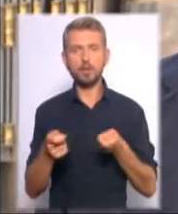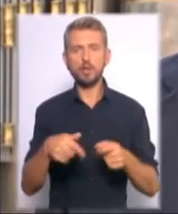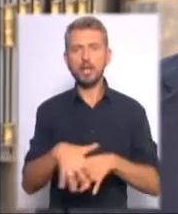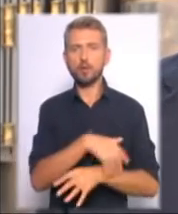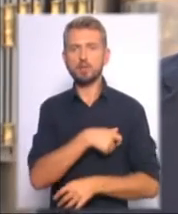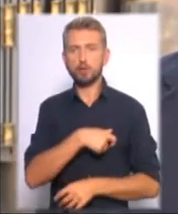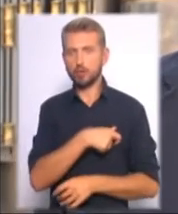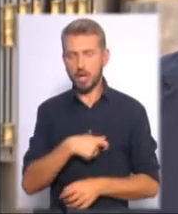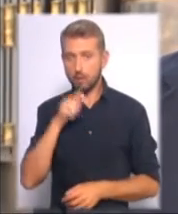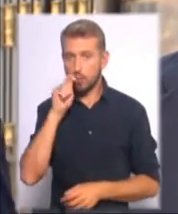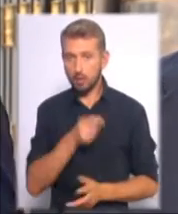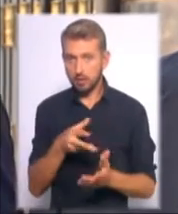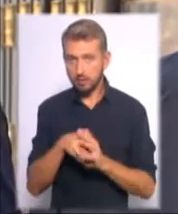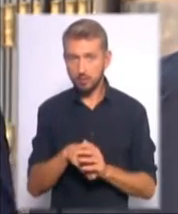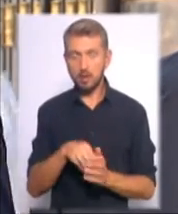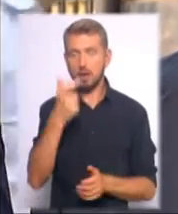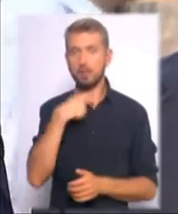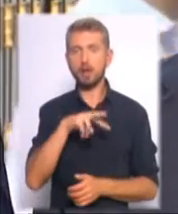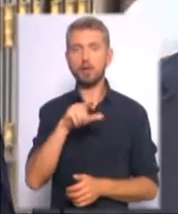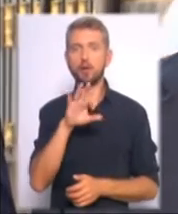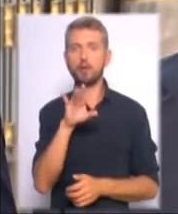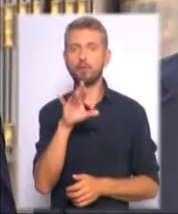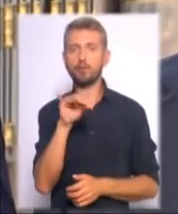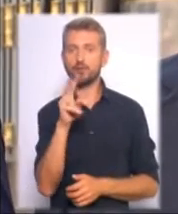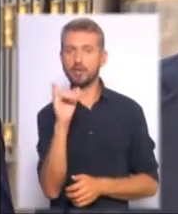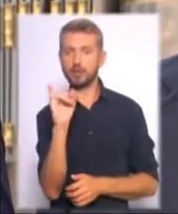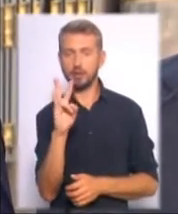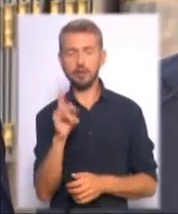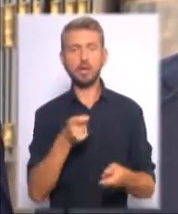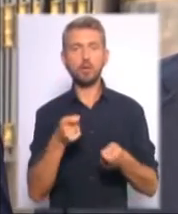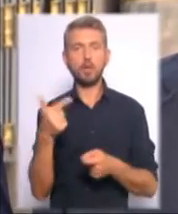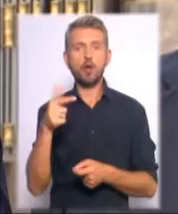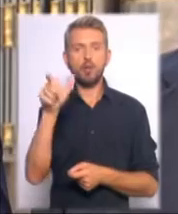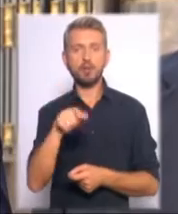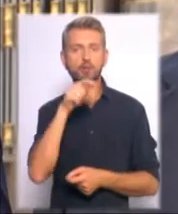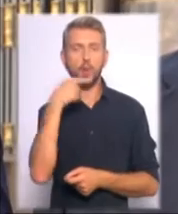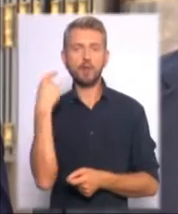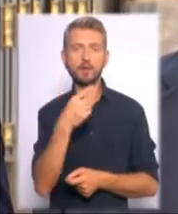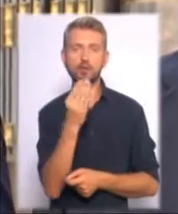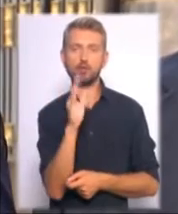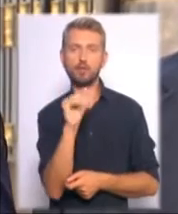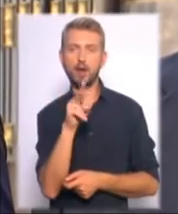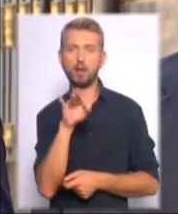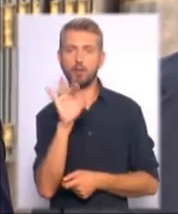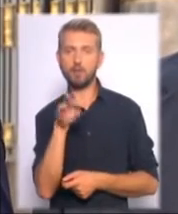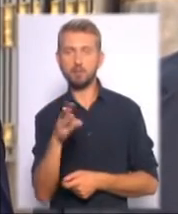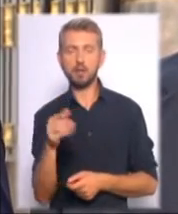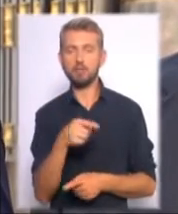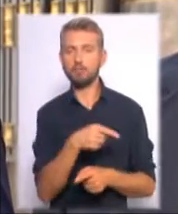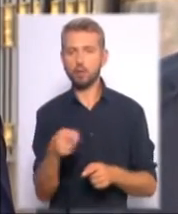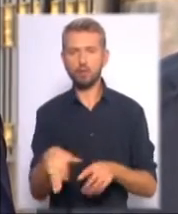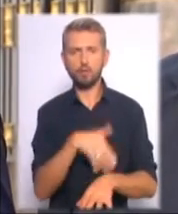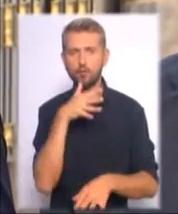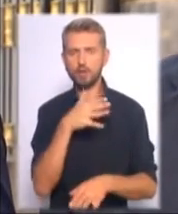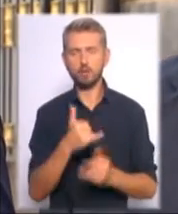депутатами України, паном Льовочкіним, вона координується громадянином Росії, паном Шуваловим, який протягом довгого часу присвятив